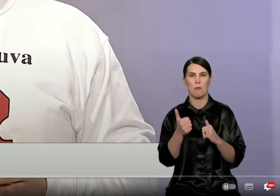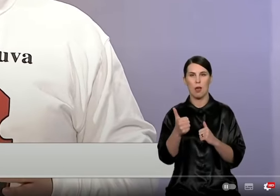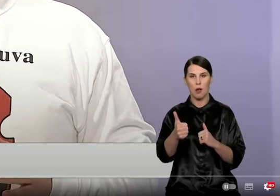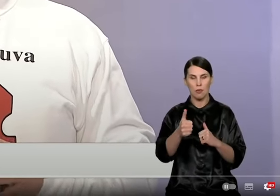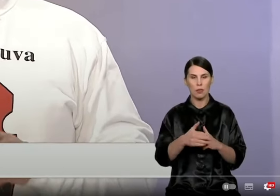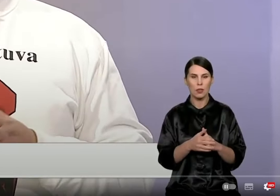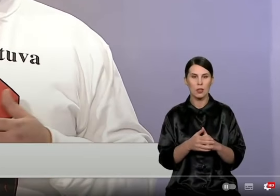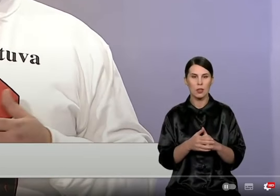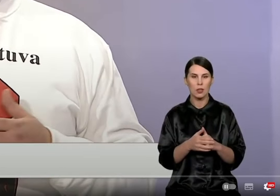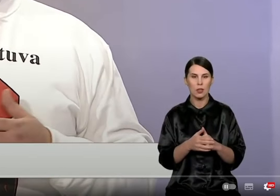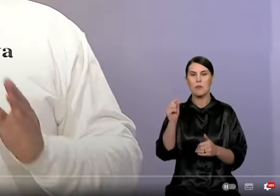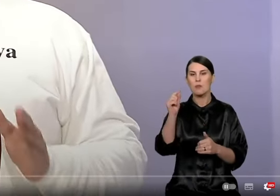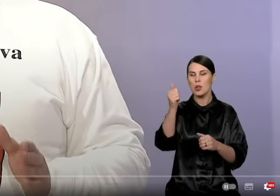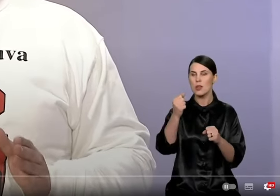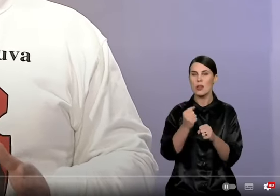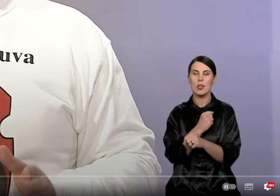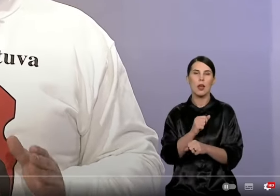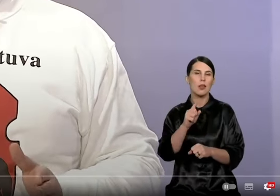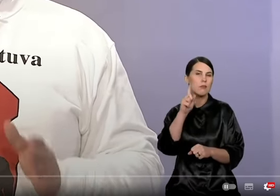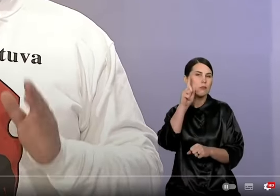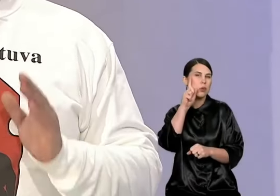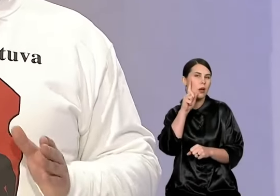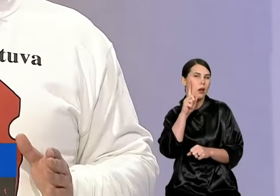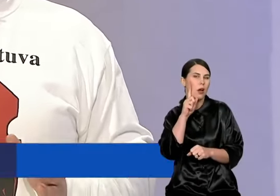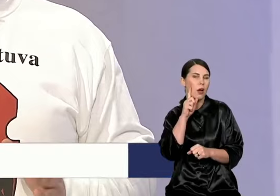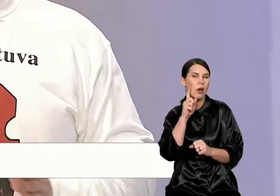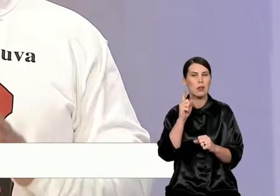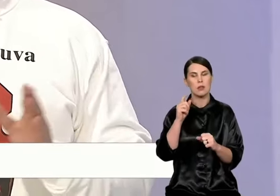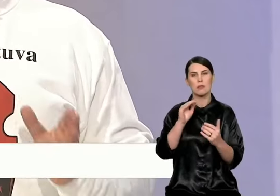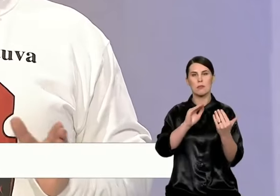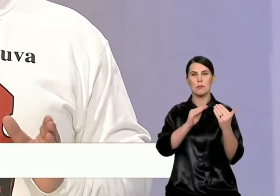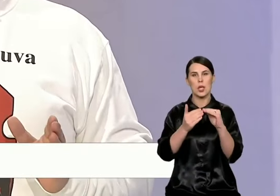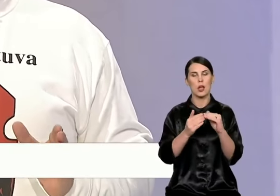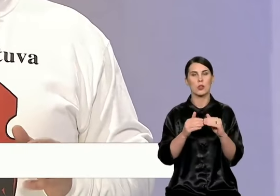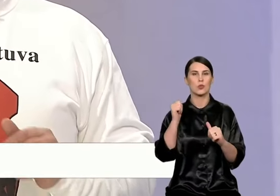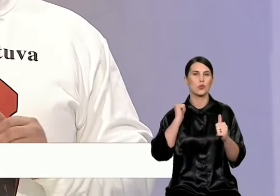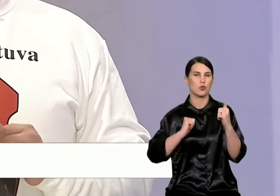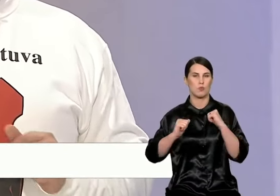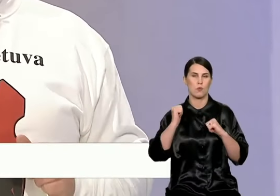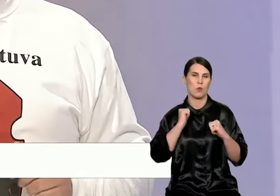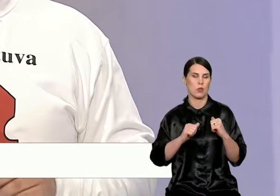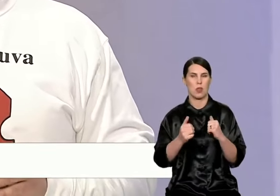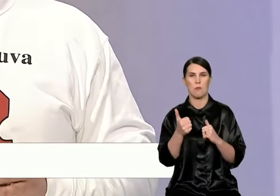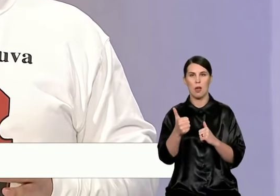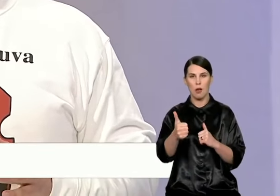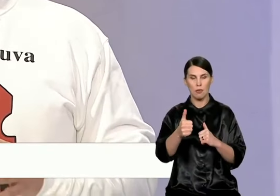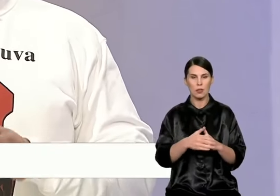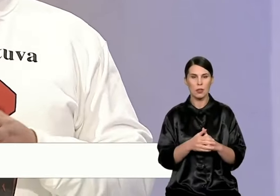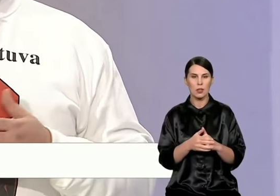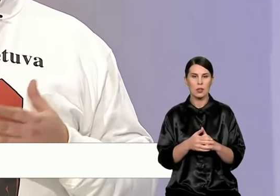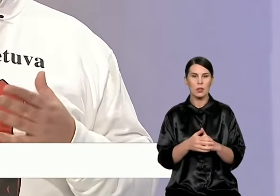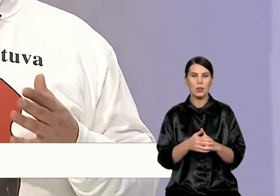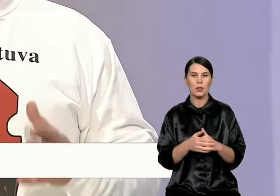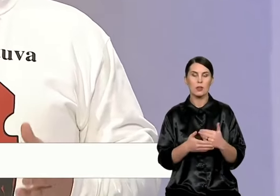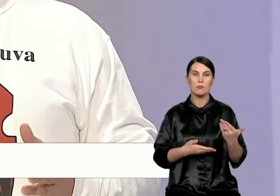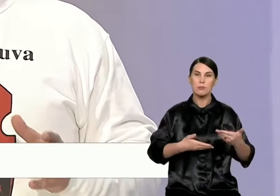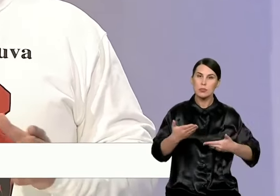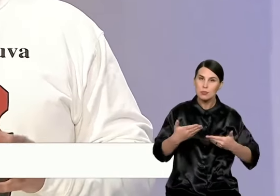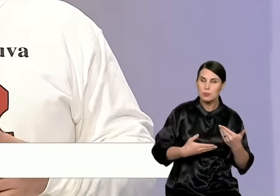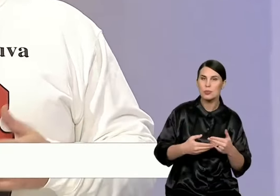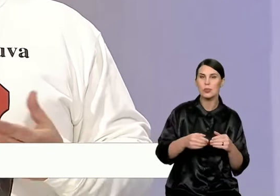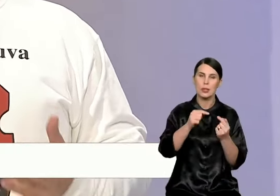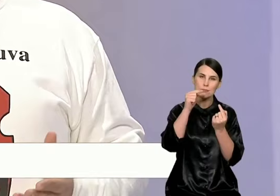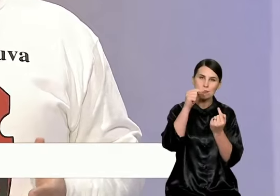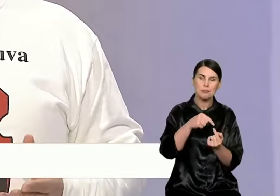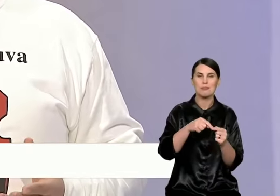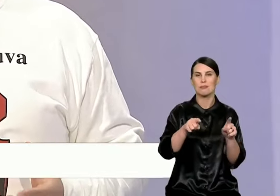šitą idijotą dar kartelį, nu, duok savo atsakymą, bled. Mes živelgti į visus miestiečius, ne tik įsipeščiosios. Čia, ką kolegos mynė, kad labai